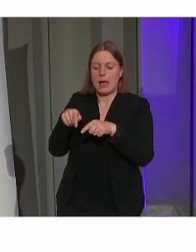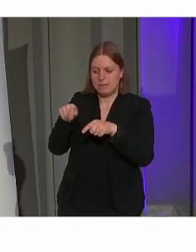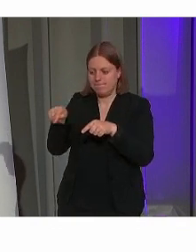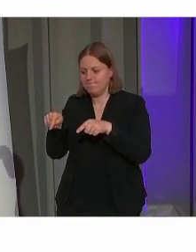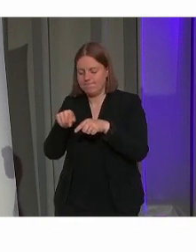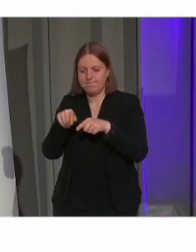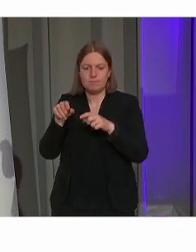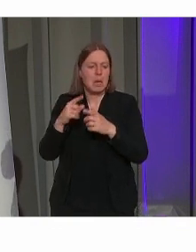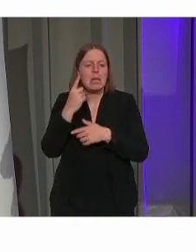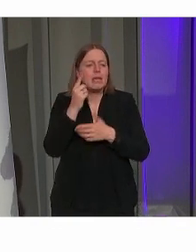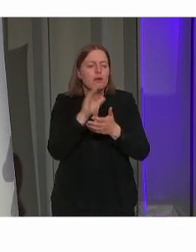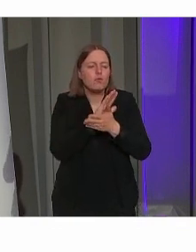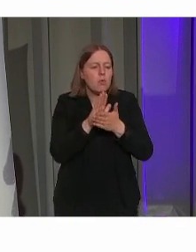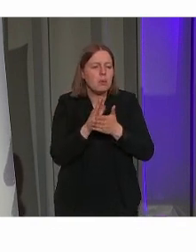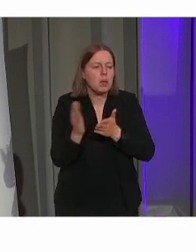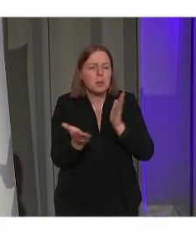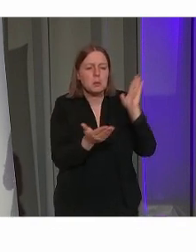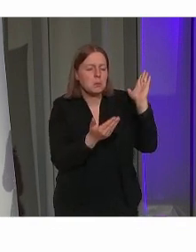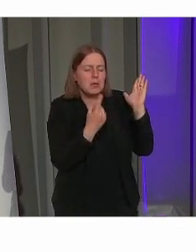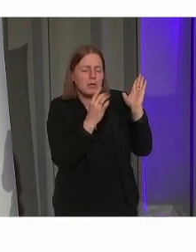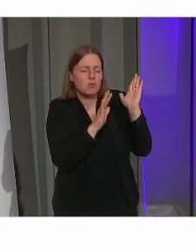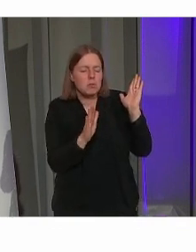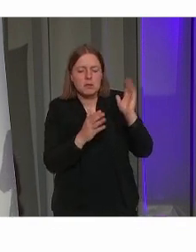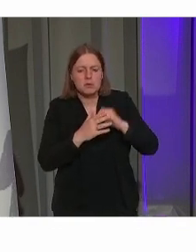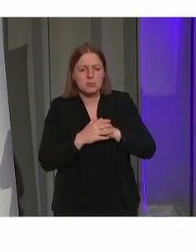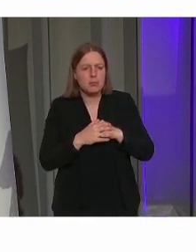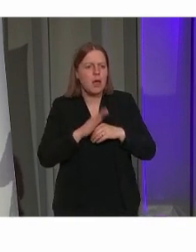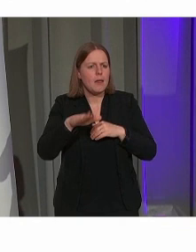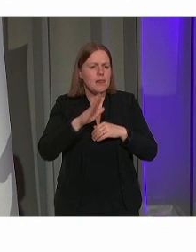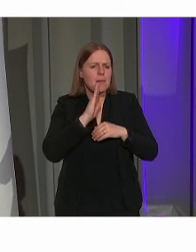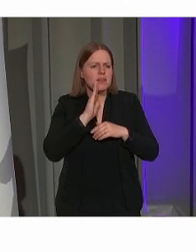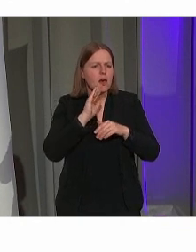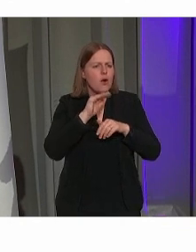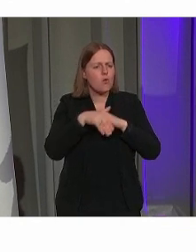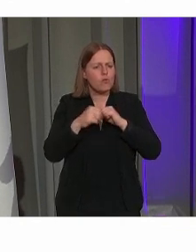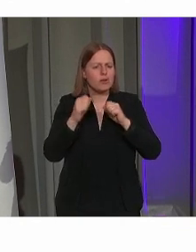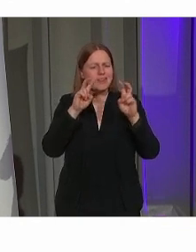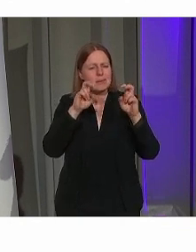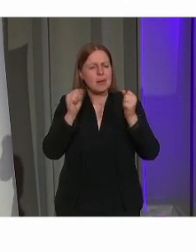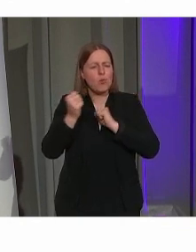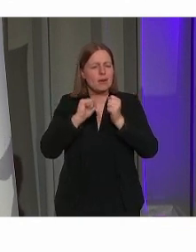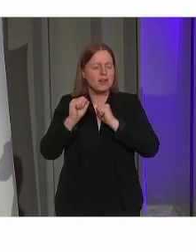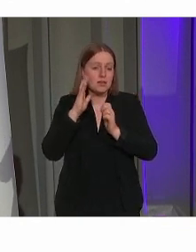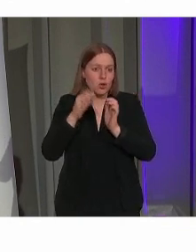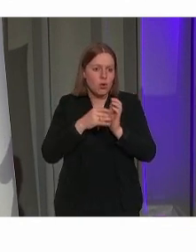Het is maar één voorbeeldje dat ik er nu uithaal. Van middag rond mobiliteit nog wat meer.